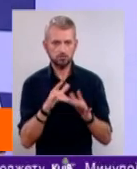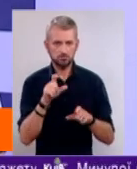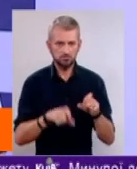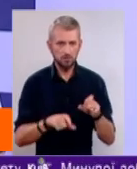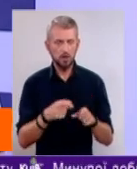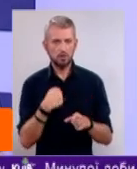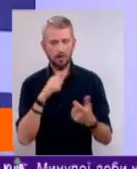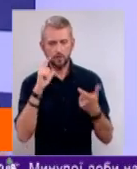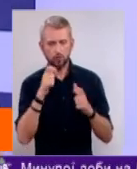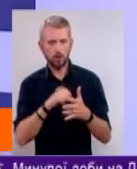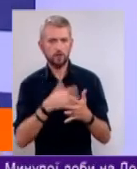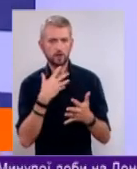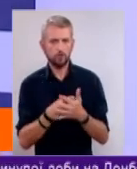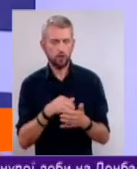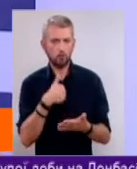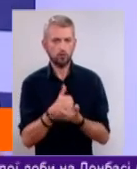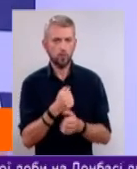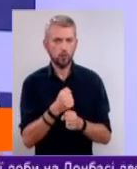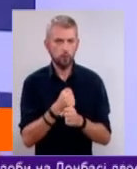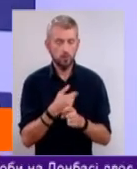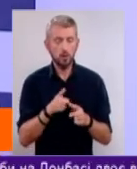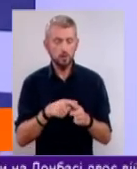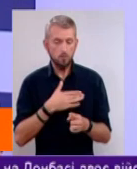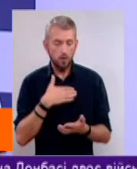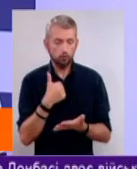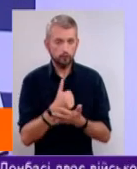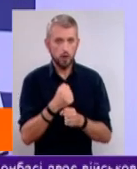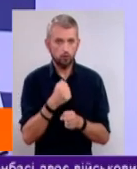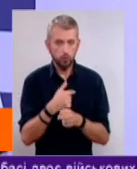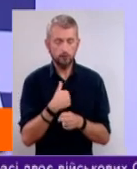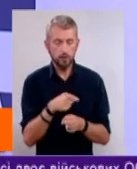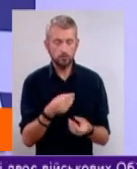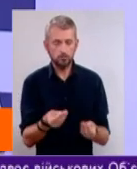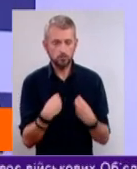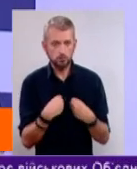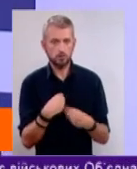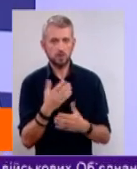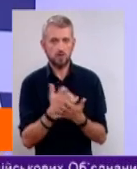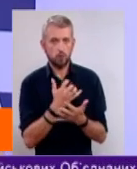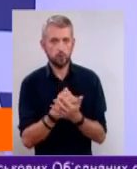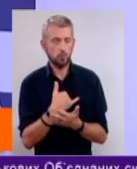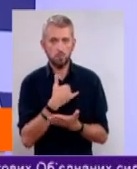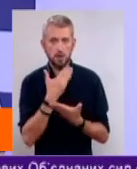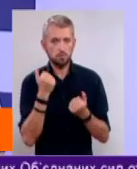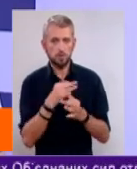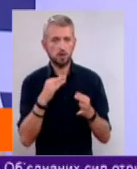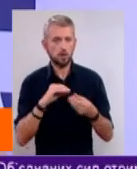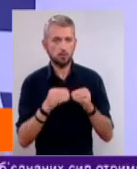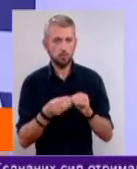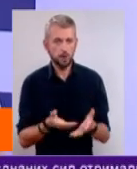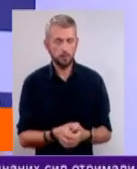відволікаюся від своєї основної роботи. Це моя основна робота, вона мені приносить заробіток, тому в мене немає ніяких проблем.